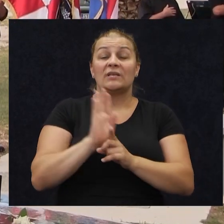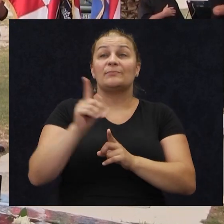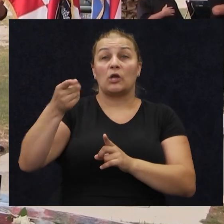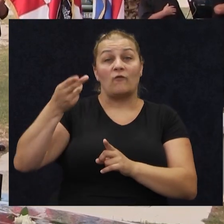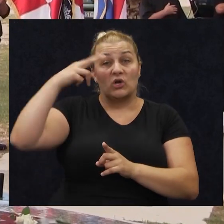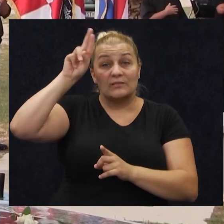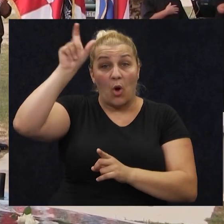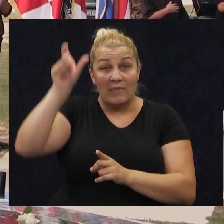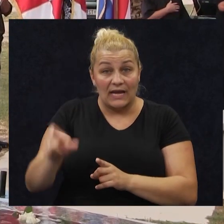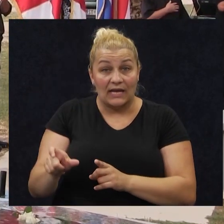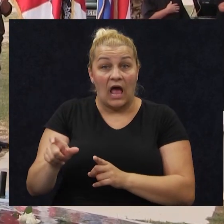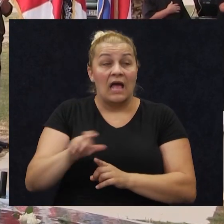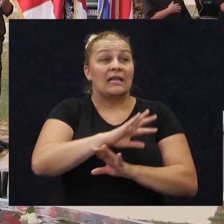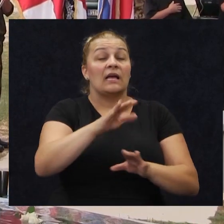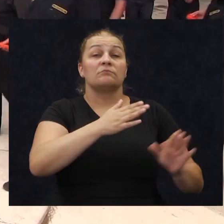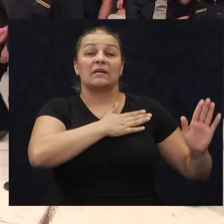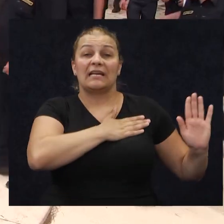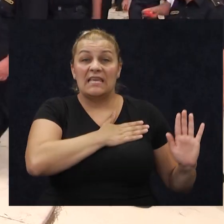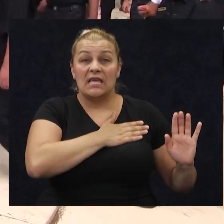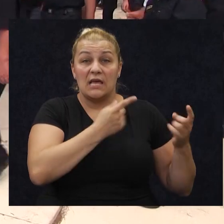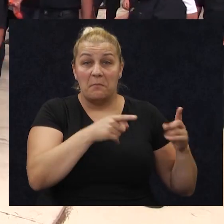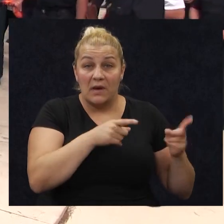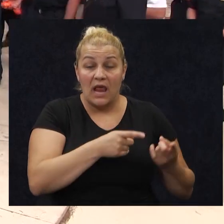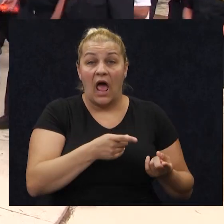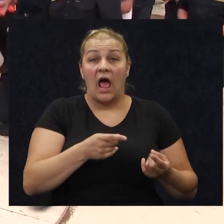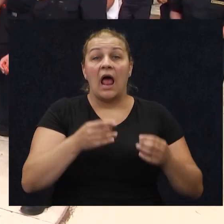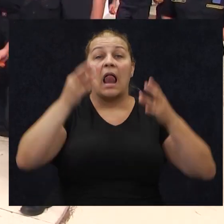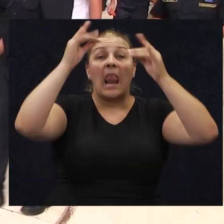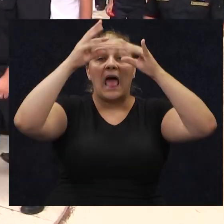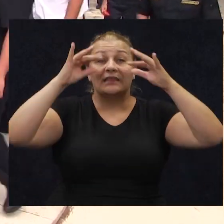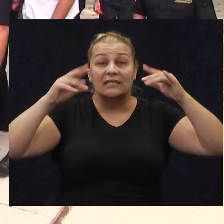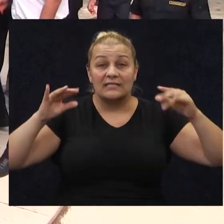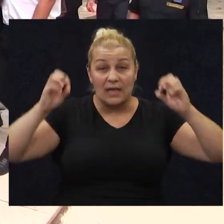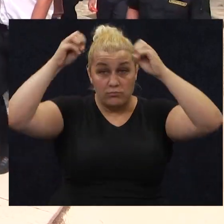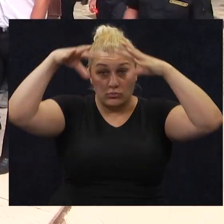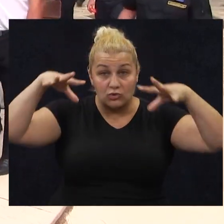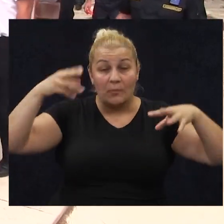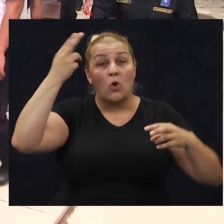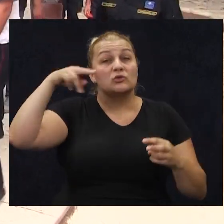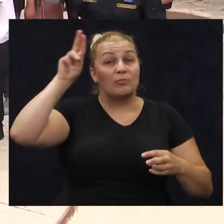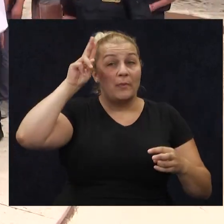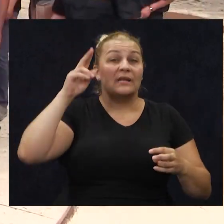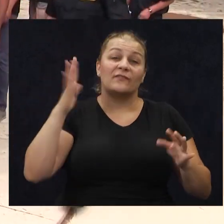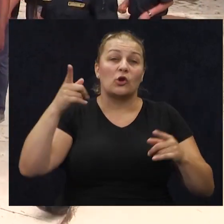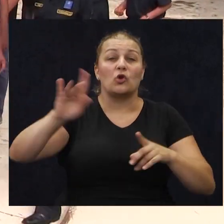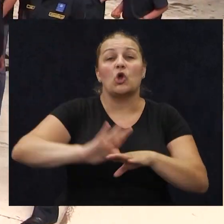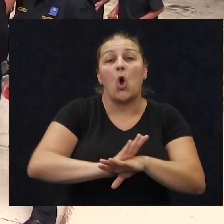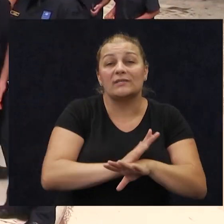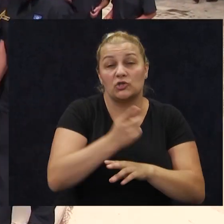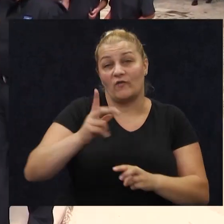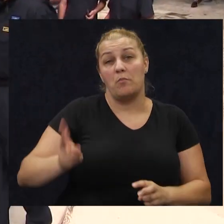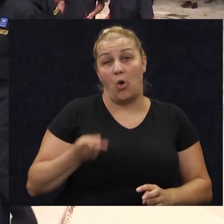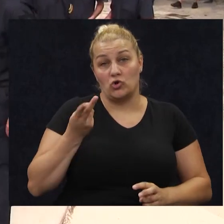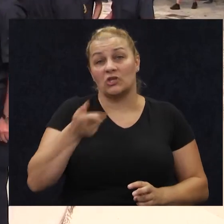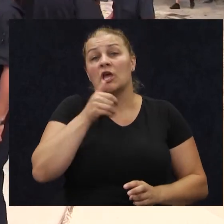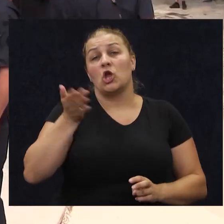dok svira hrvatska himna, dok puštamo one latice u spomenik, i oni osjećaju taj ponos,